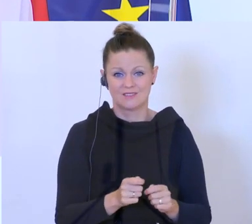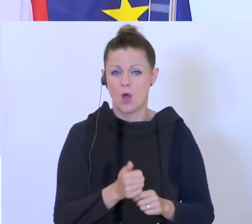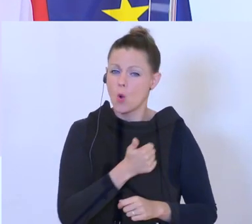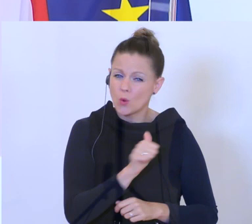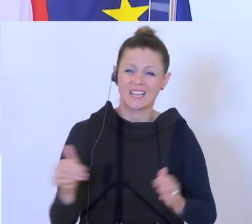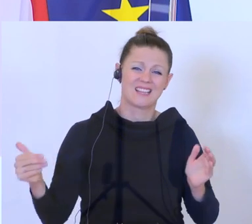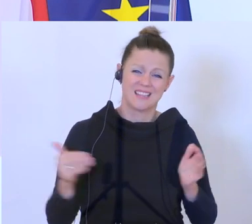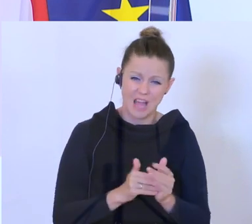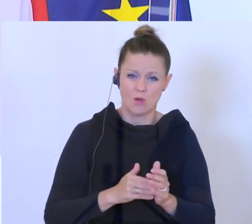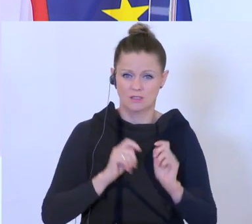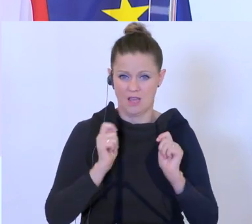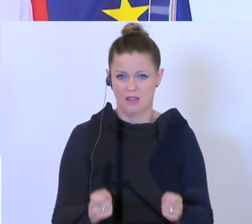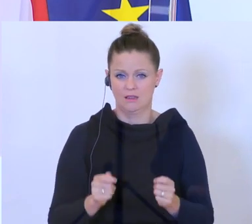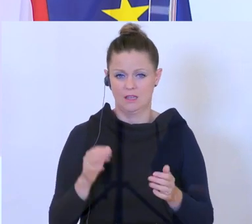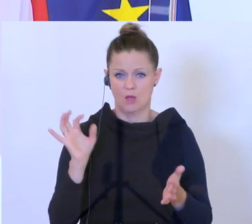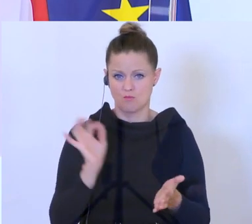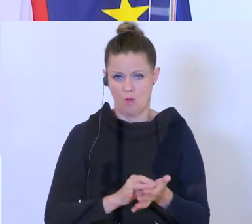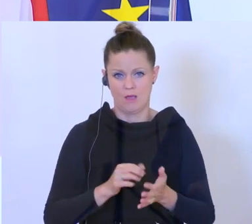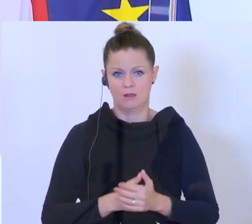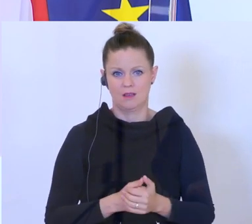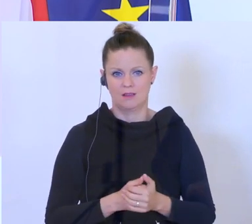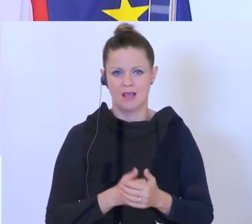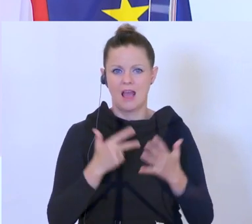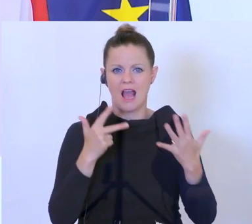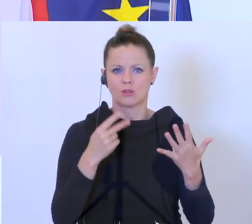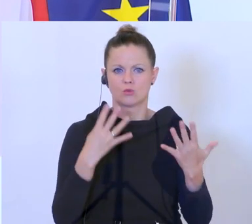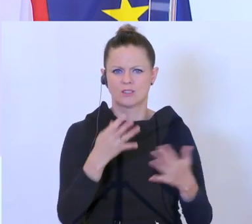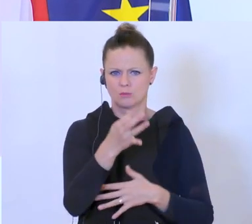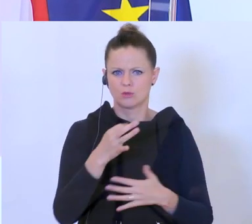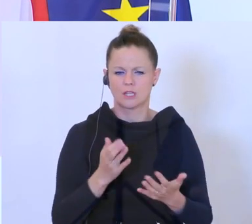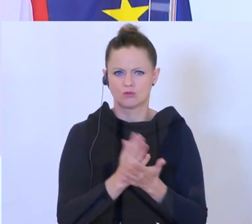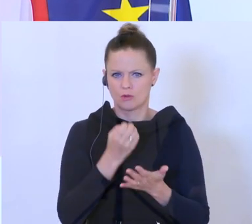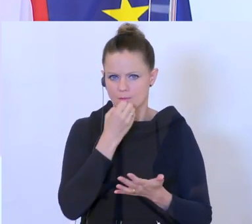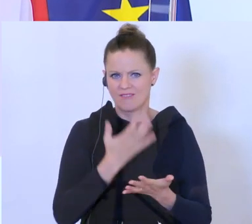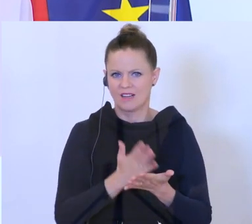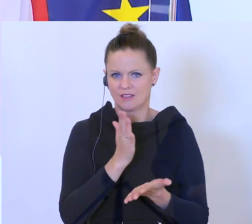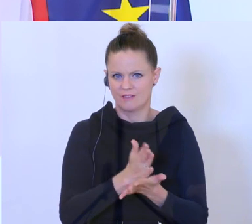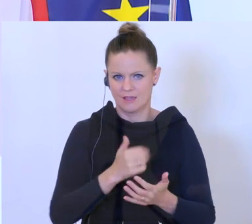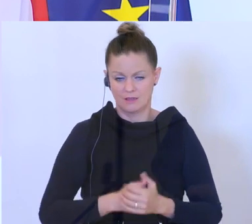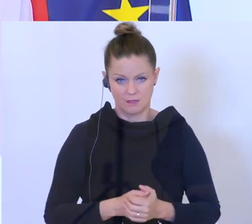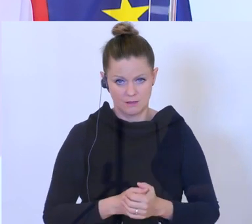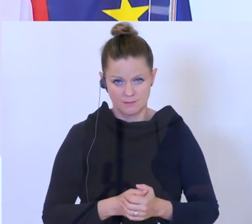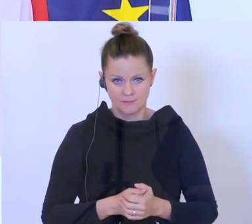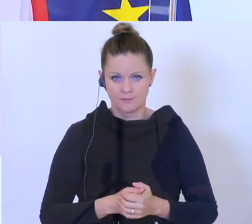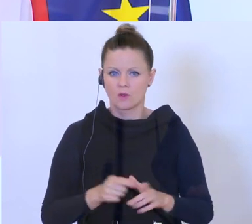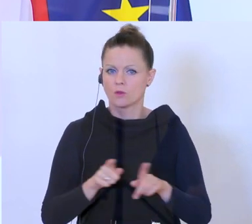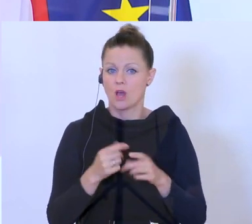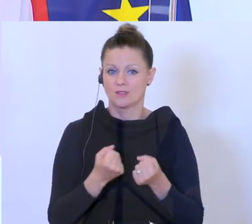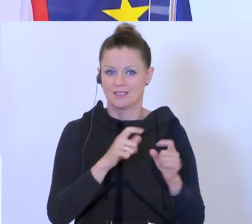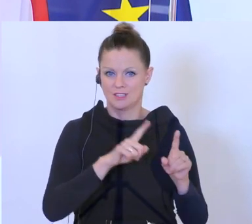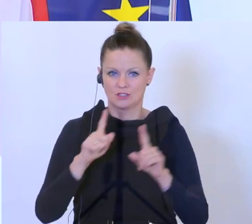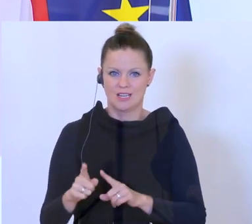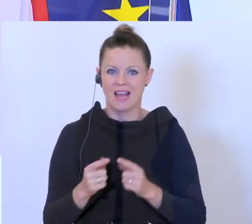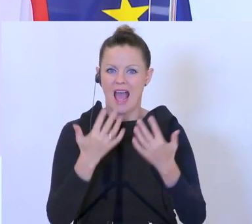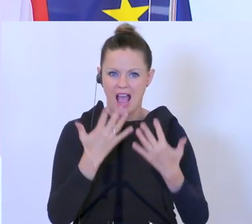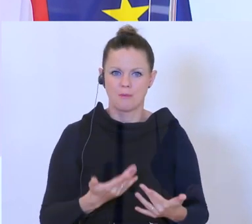Anträge, sind aber mittlerweile, ich glaube 98 Prozent genehmigt und währenddessen haben wir schon sichergestellt, dass die Abrechnung